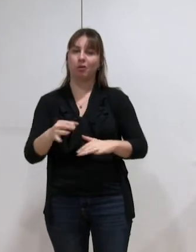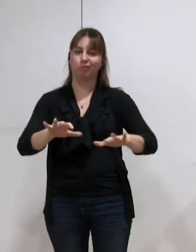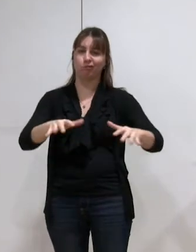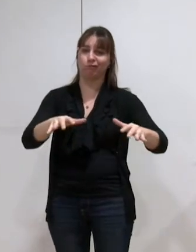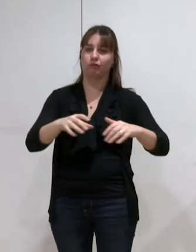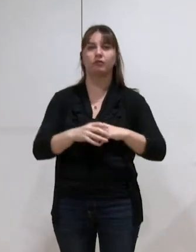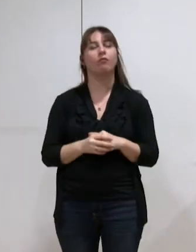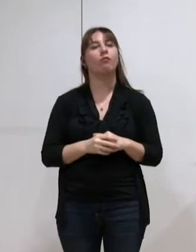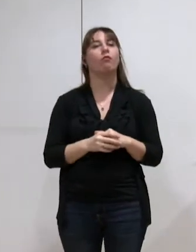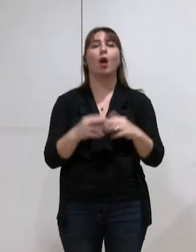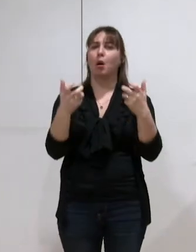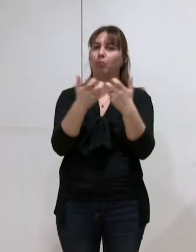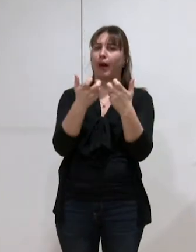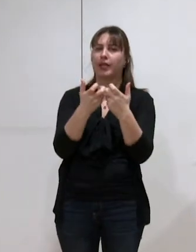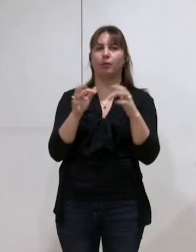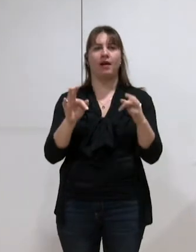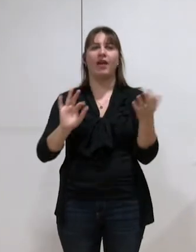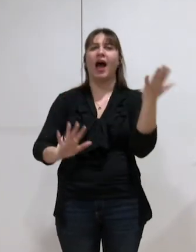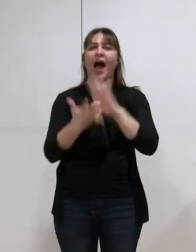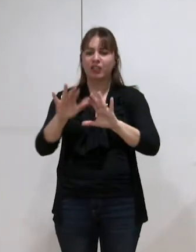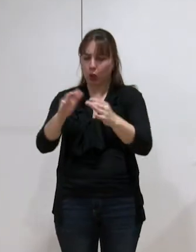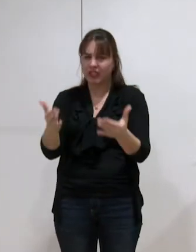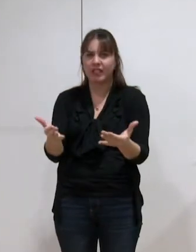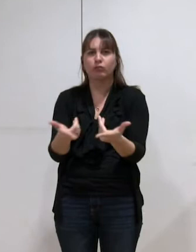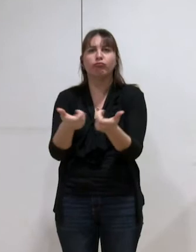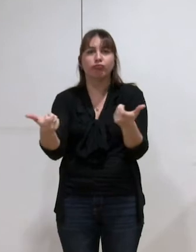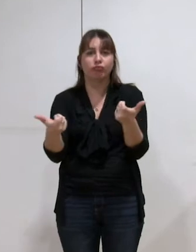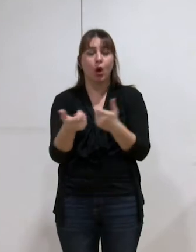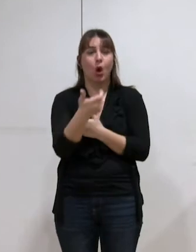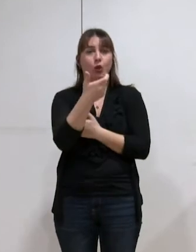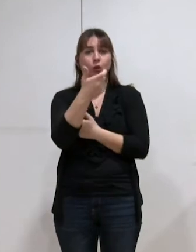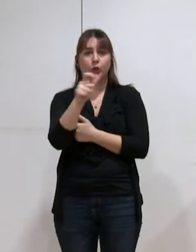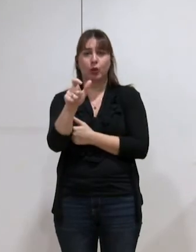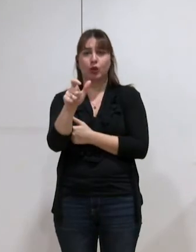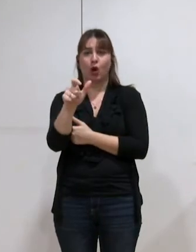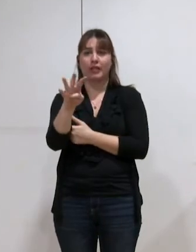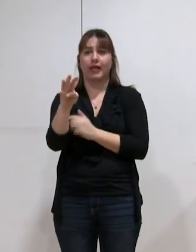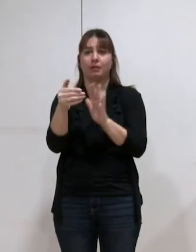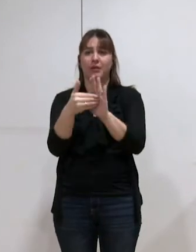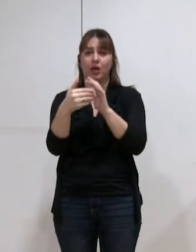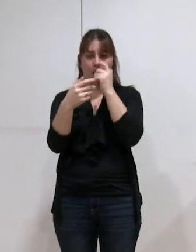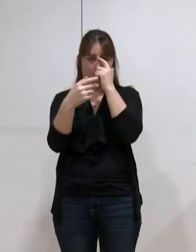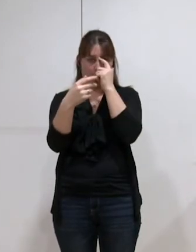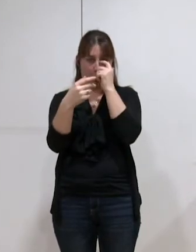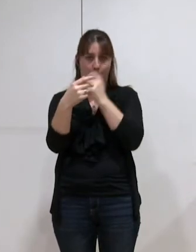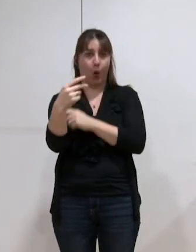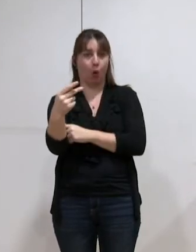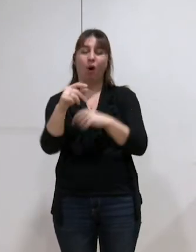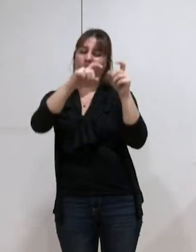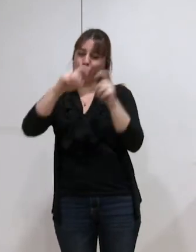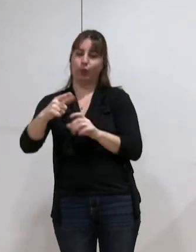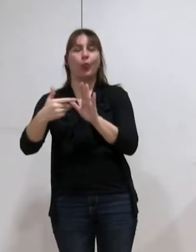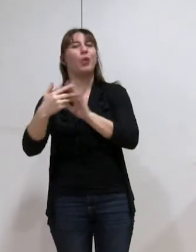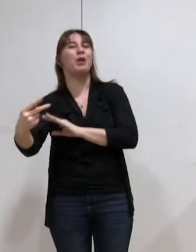par exemple pour les ouvrages d'incendie qu'ils coûtent en moyenne 2 400 euros. Et on lui dit ben non, on va baisser ça à 2 000 euros.